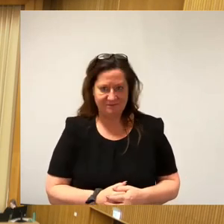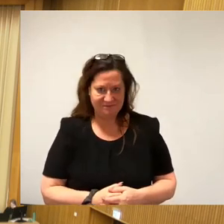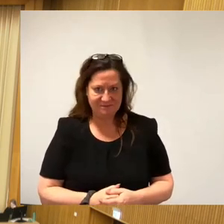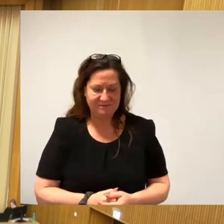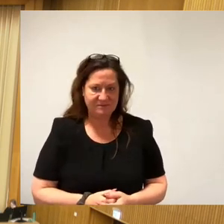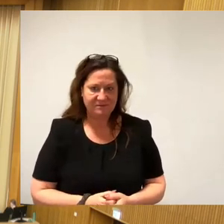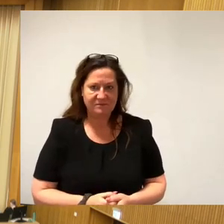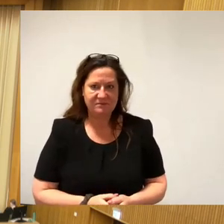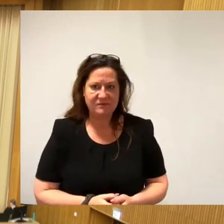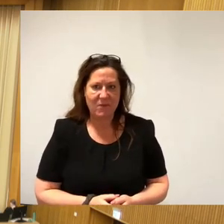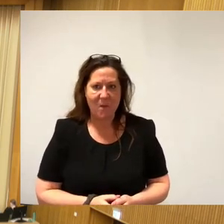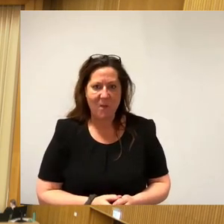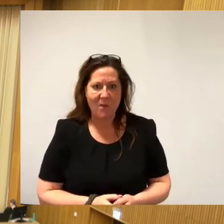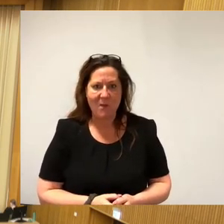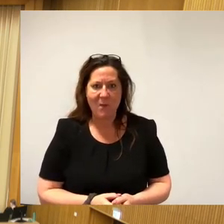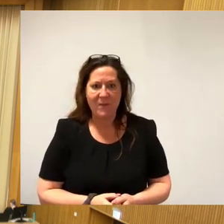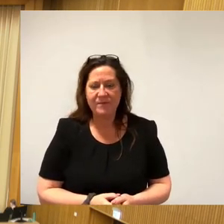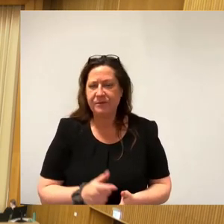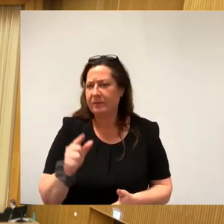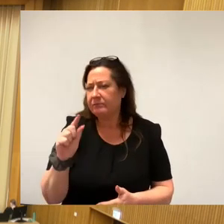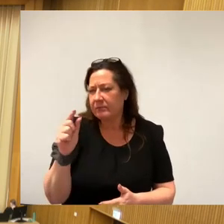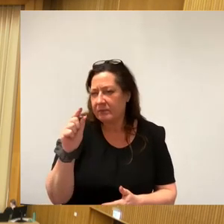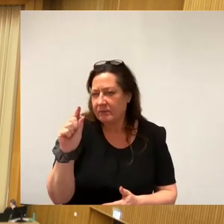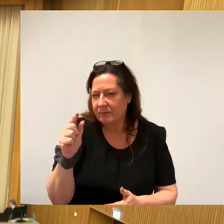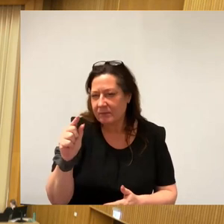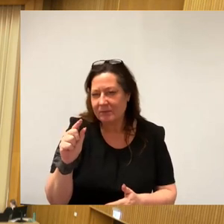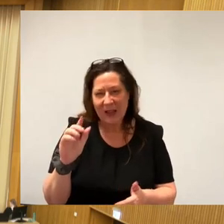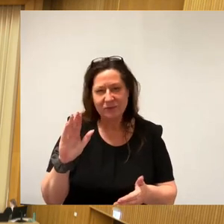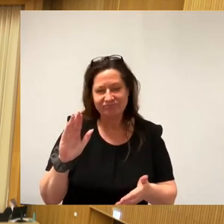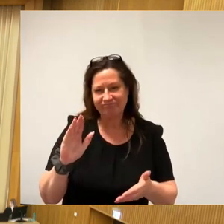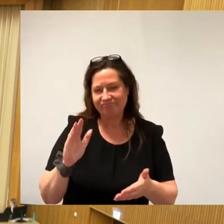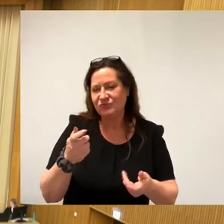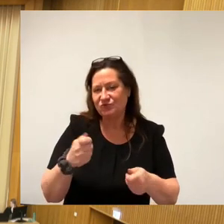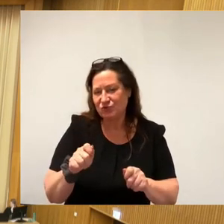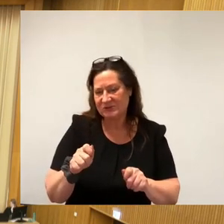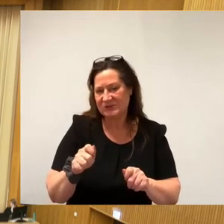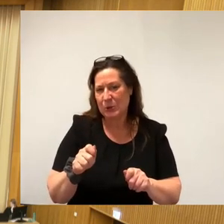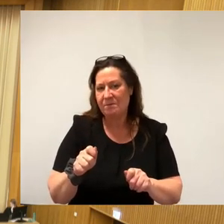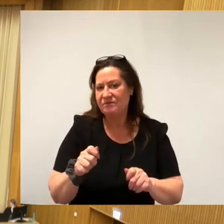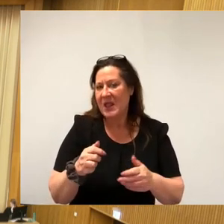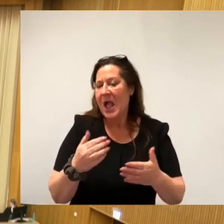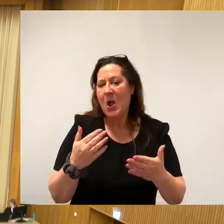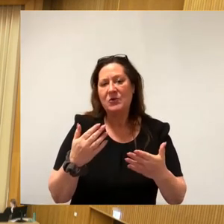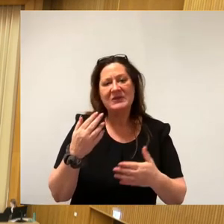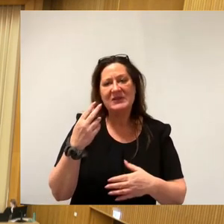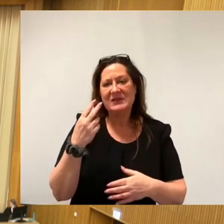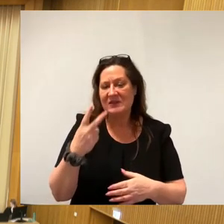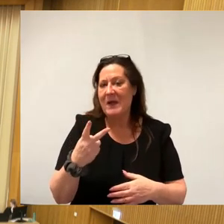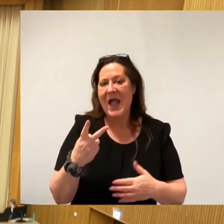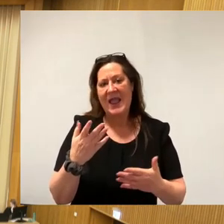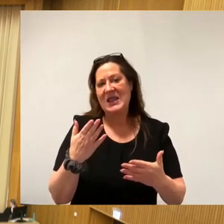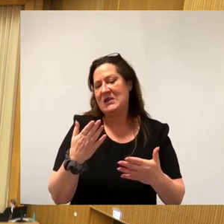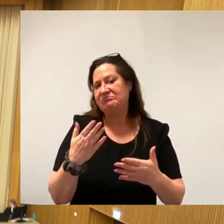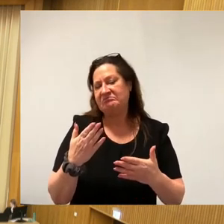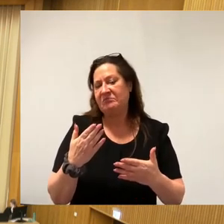Ein kleines, kurzes Schlusswort und vielleicht zwei Repliken auf Vorredner. Also es ist ja wirklich